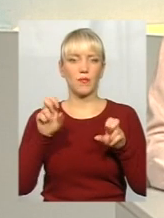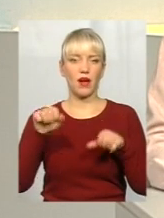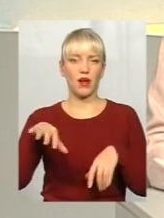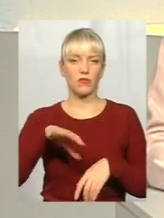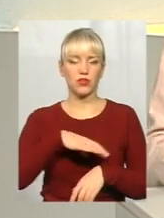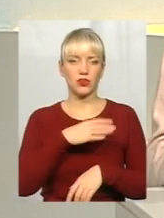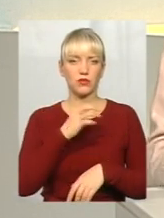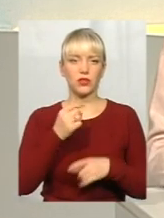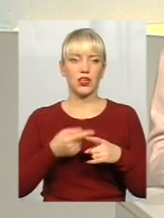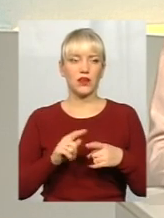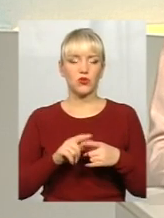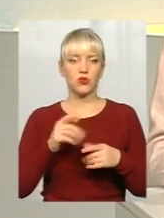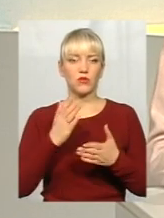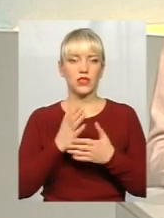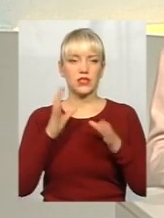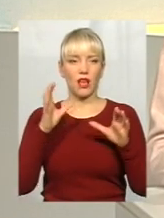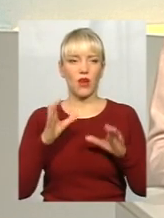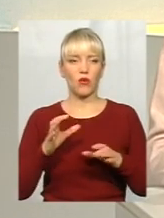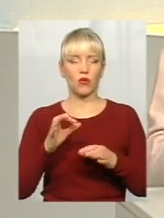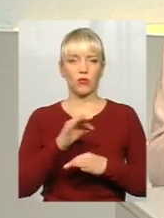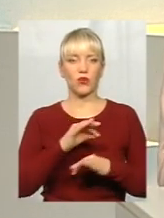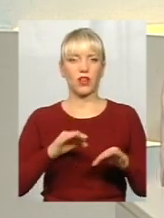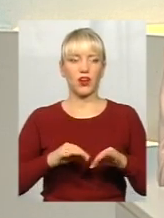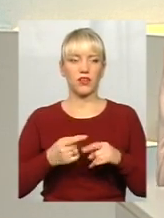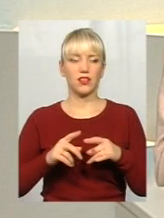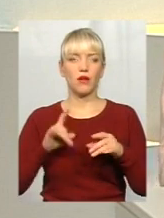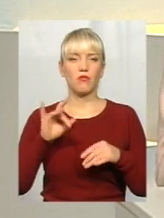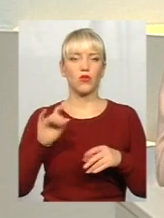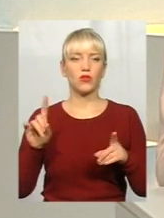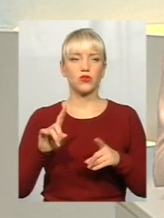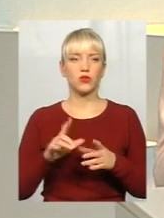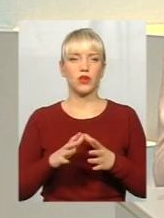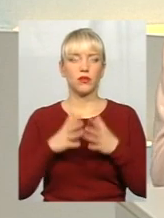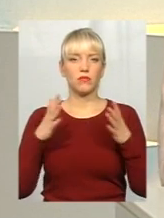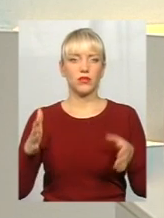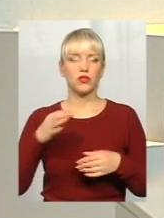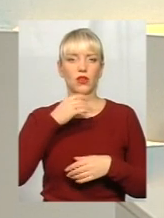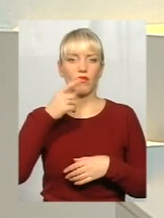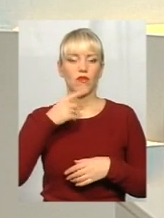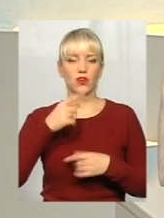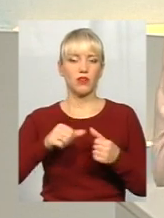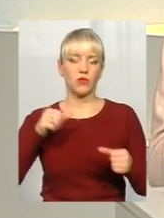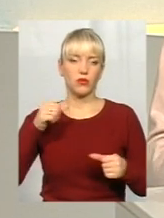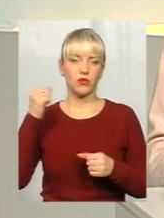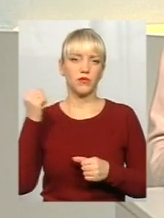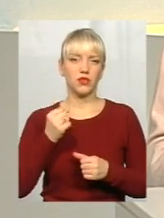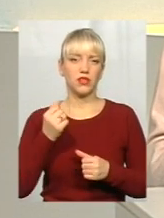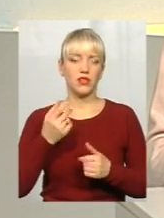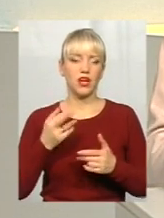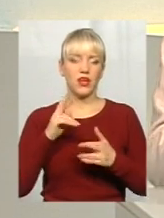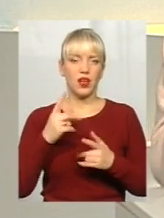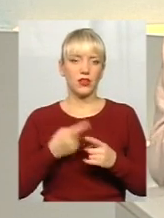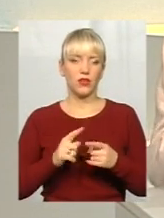є в цьому законопроекті, про що саме так більше говорили минулого тижня після того, як його прийняли.